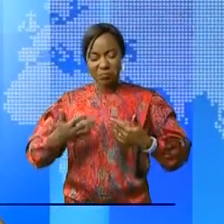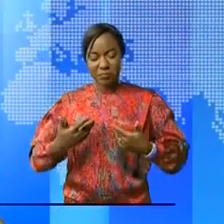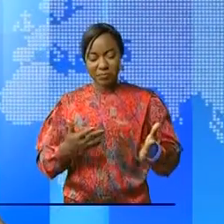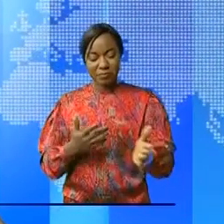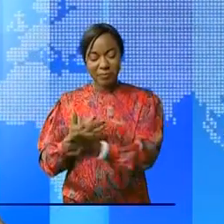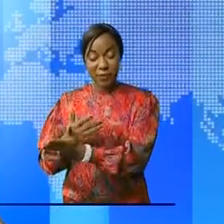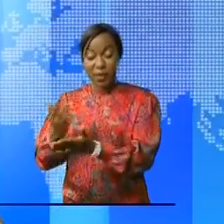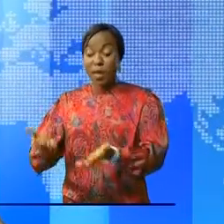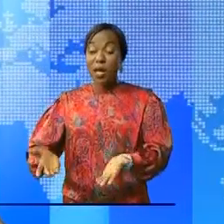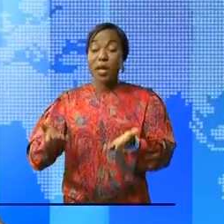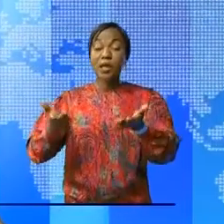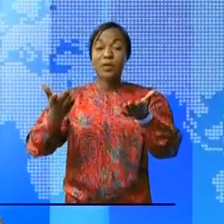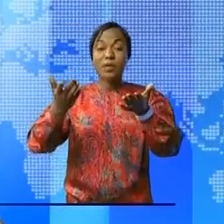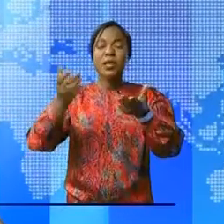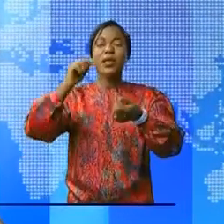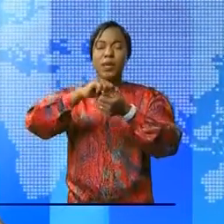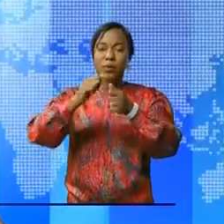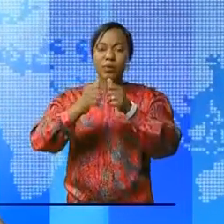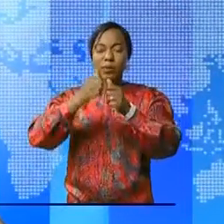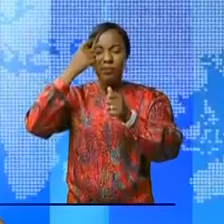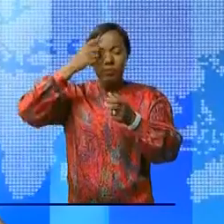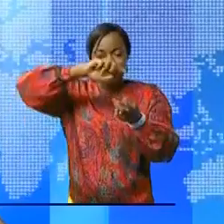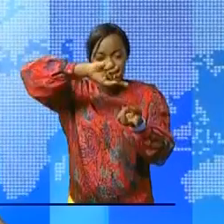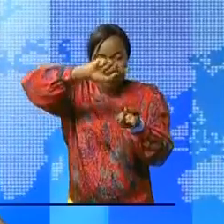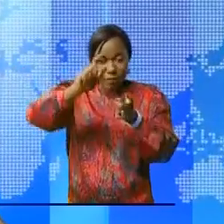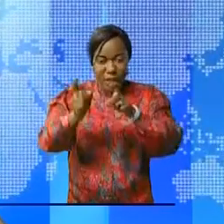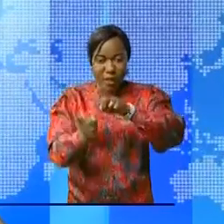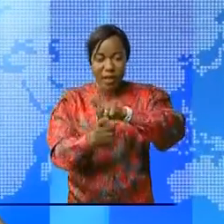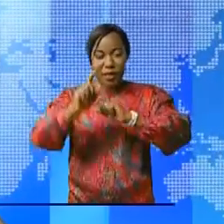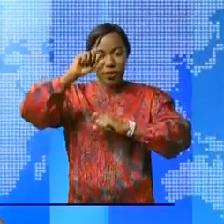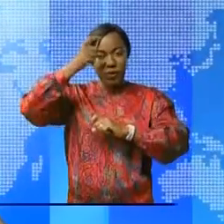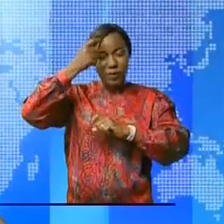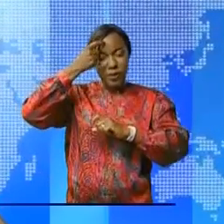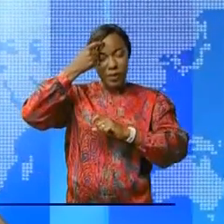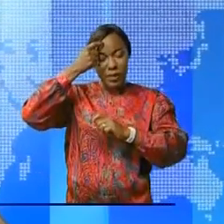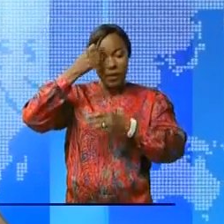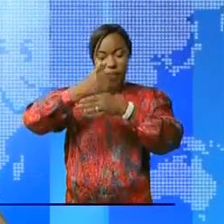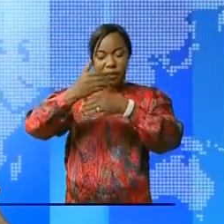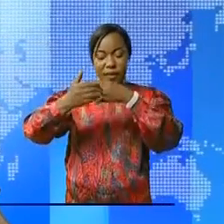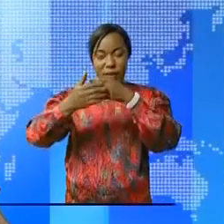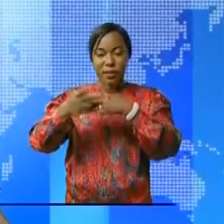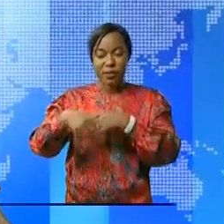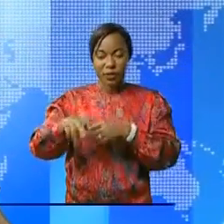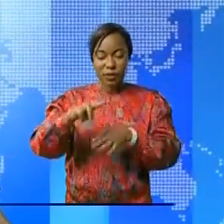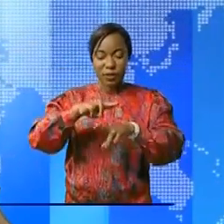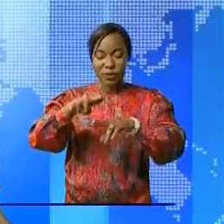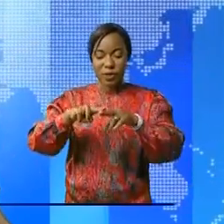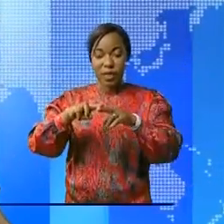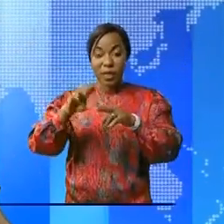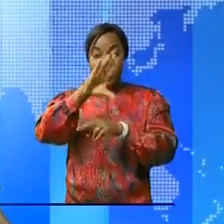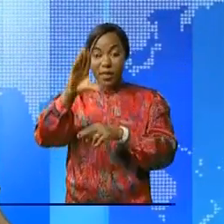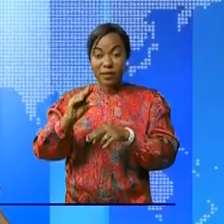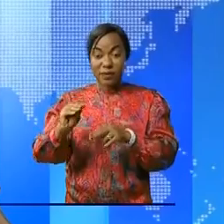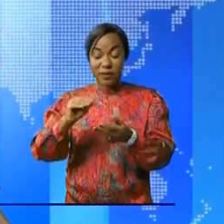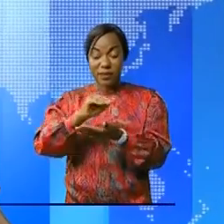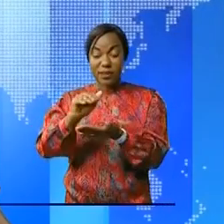Relever le défi majeur de l'amélioration de la gouvernance des infrastructures régionales et nationales en Afrique centrale,